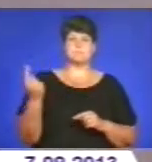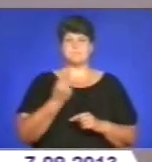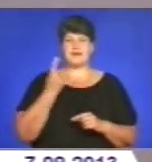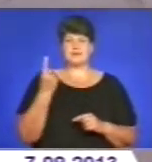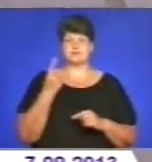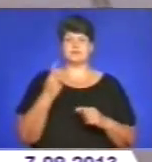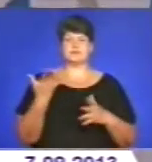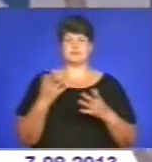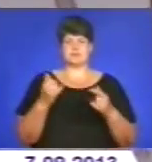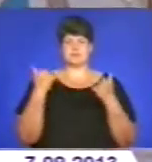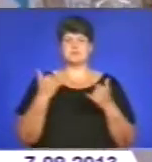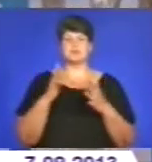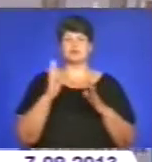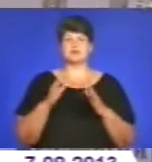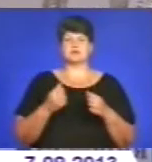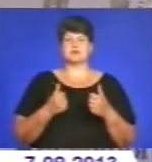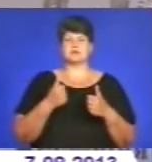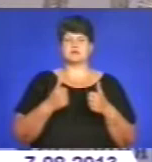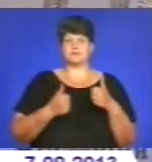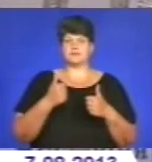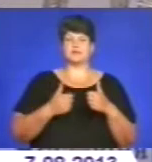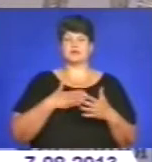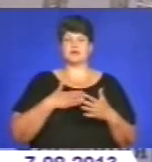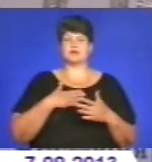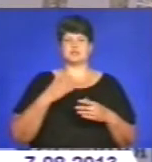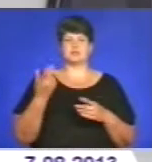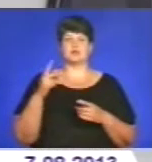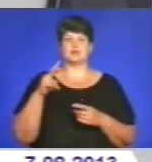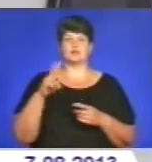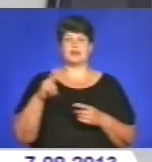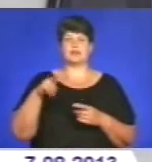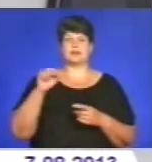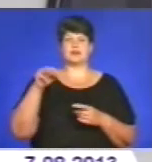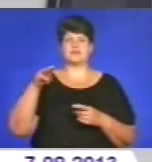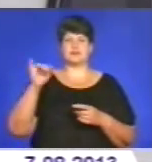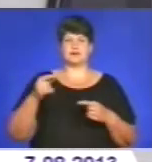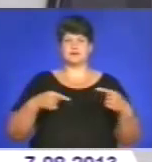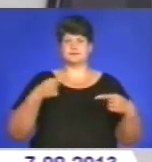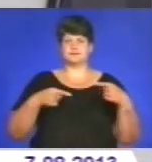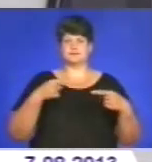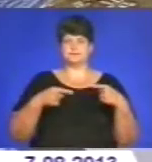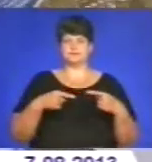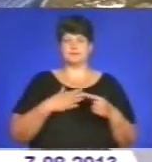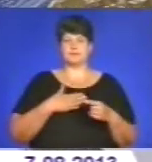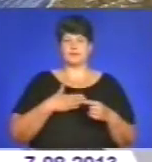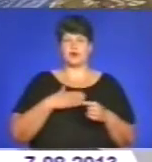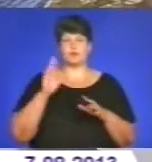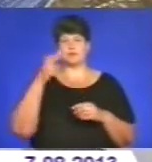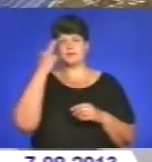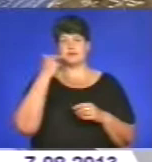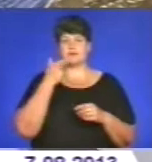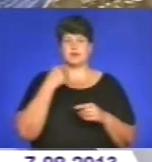баскетбольний трофей змагатимуться наші земляки. Суперником стане команда Латвії. Згодом українці спробують подолати Італію та